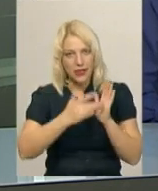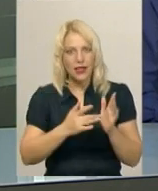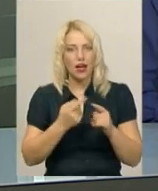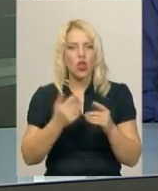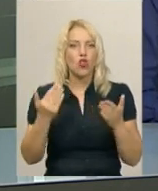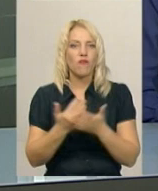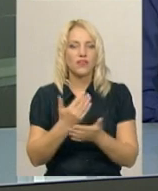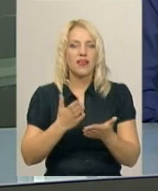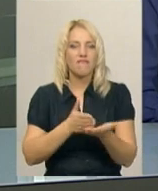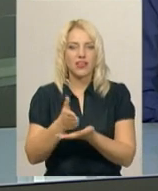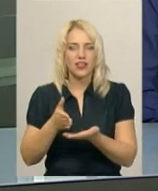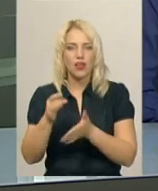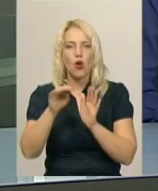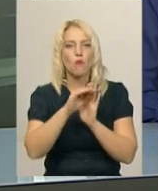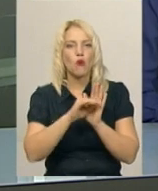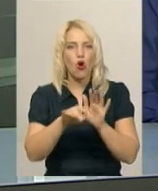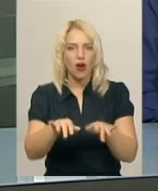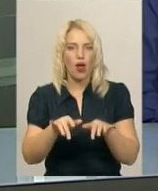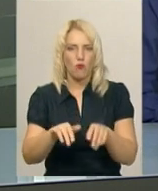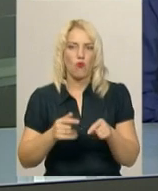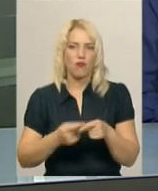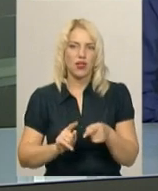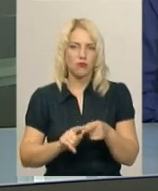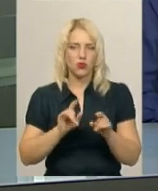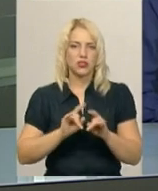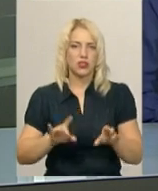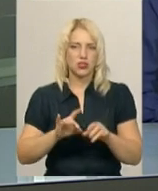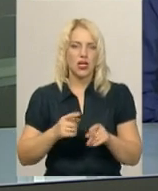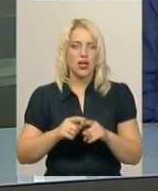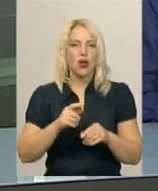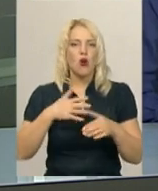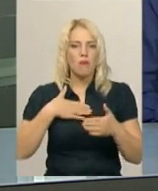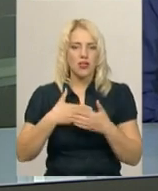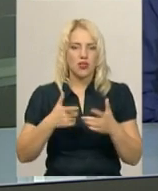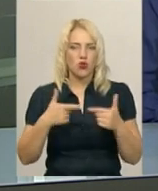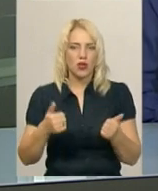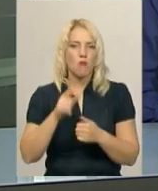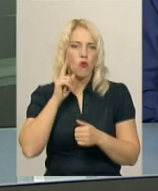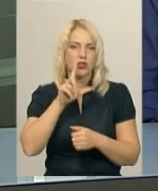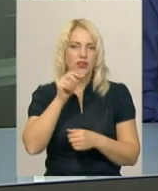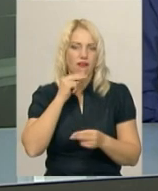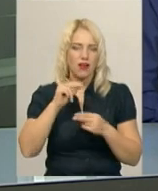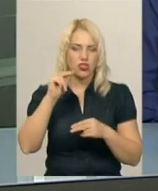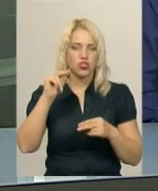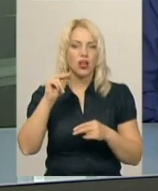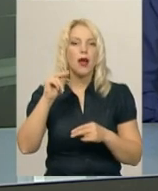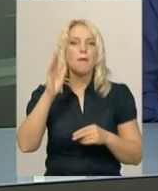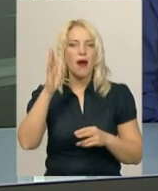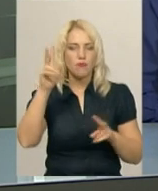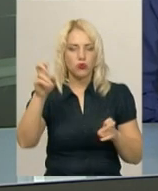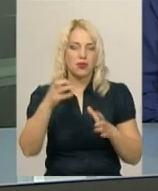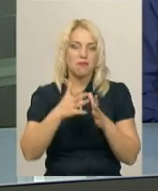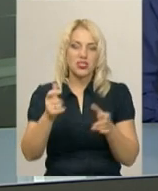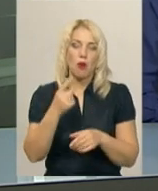програмування. Про це розповів голова правління громадської організації «Молодь за краще майбутнє» Владислав Грибенюк. Більше про перший день